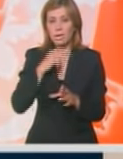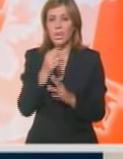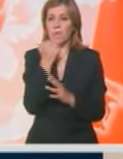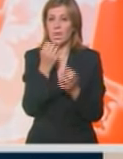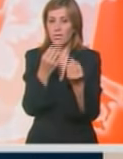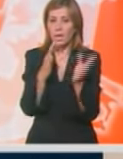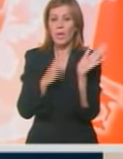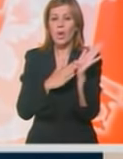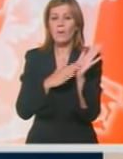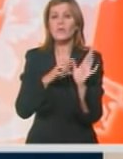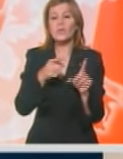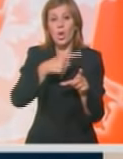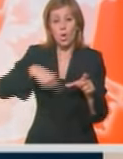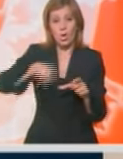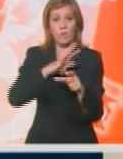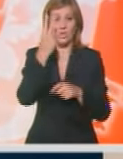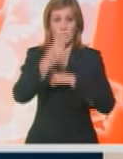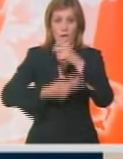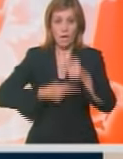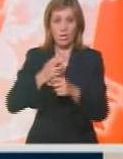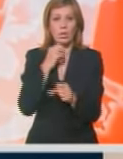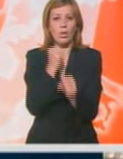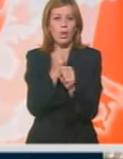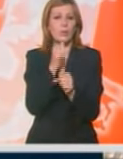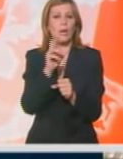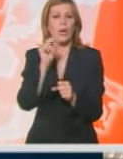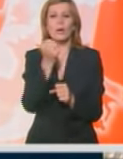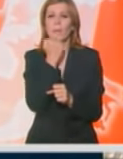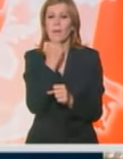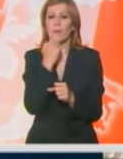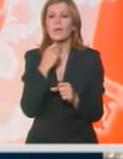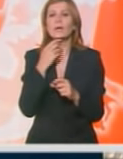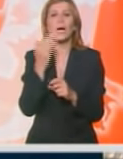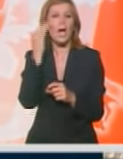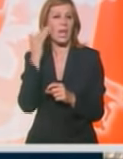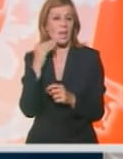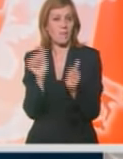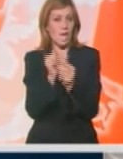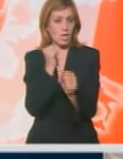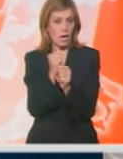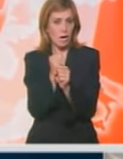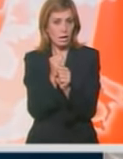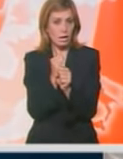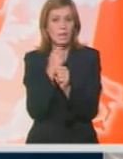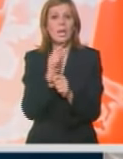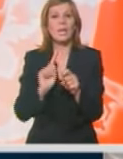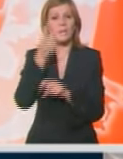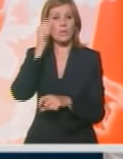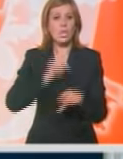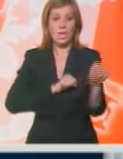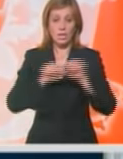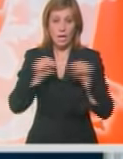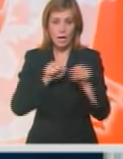privreda Moravičkog okruga, a već dve godine učestvuje i regionalna privredna komora Kraljeva. Zdravko Janjić, izvešni direktor udruženja